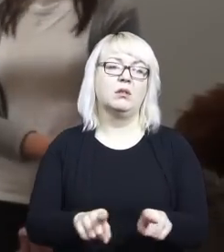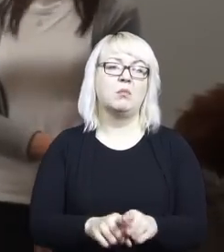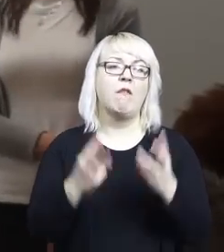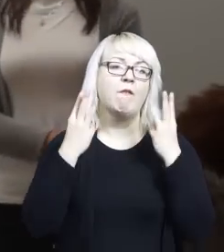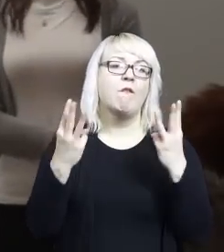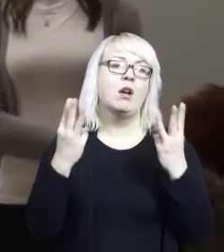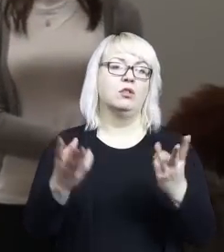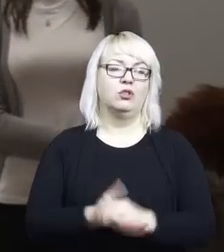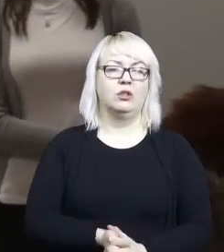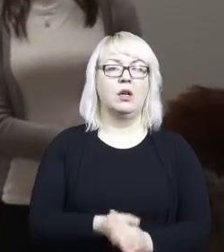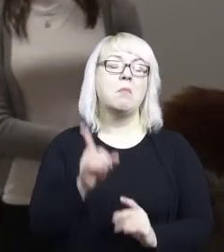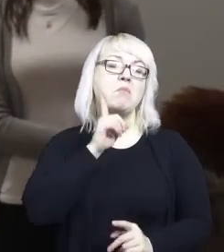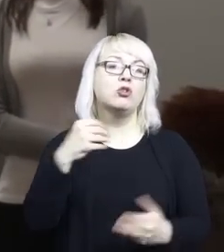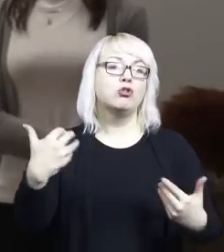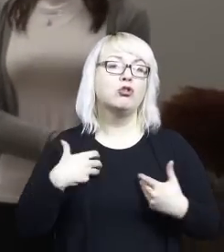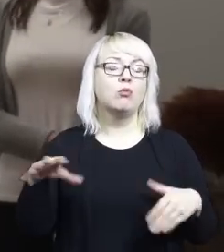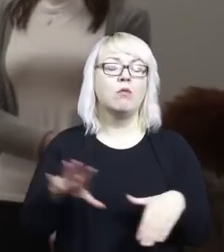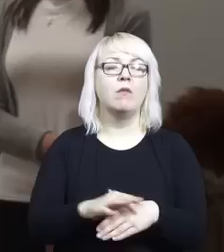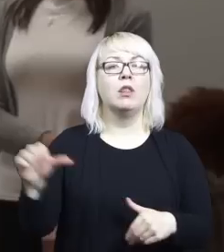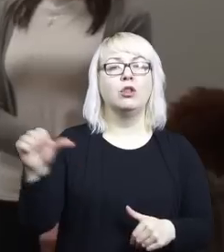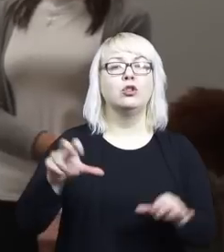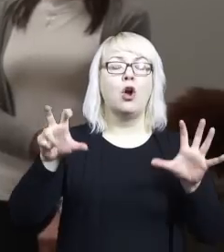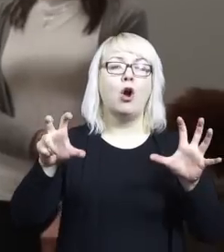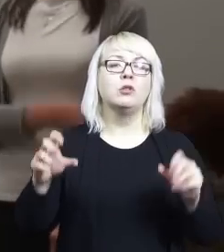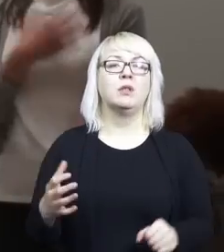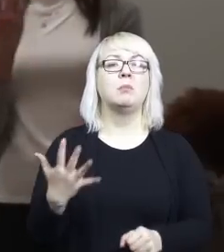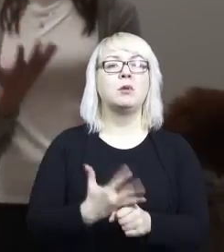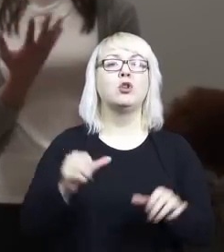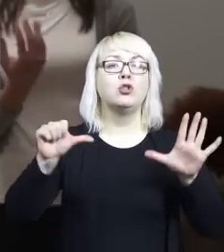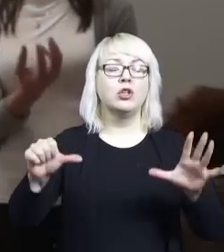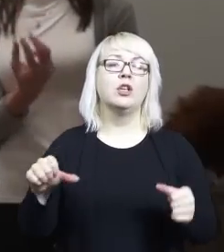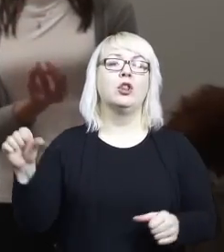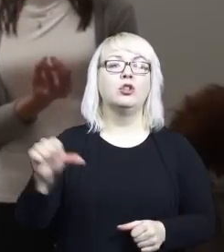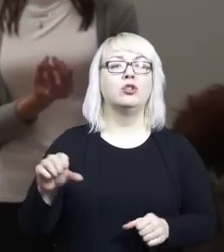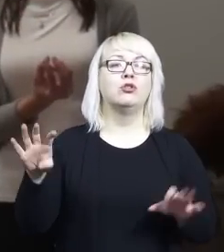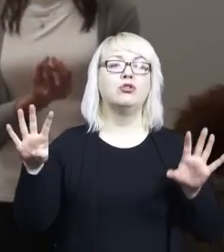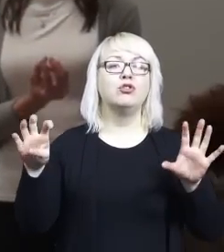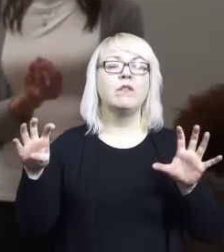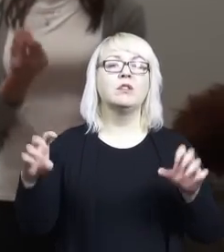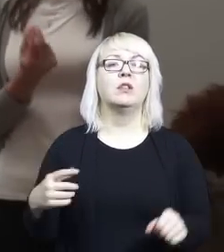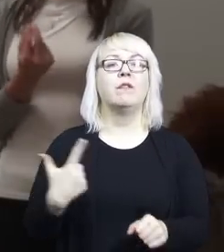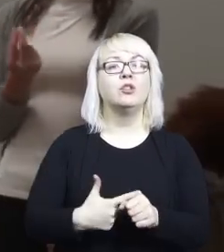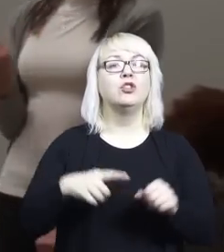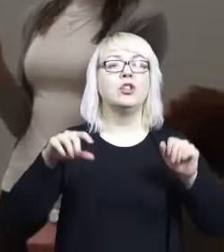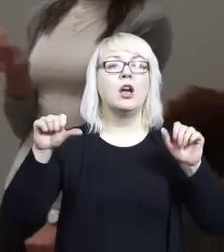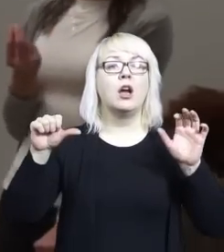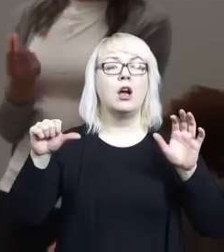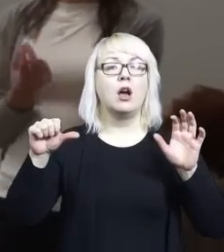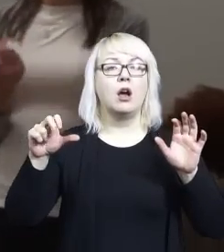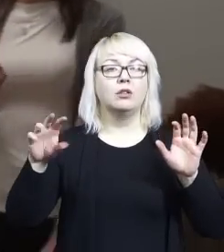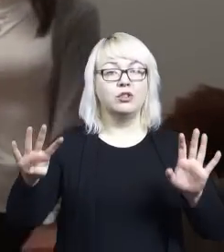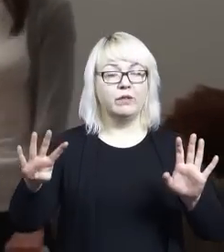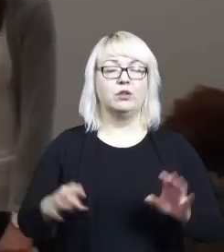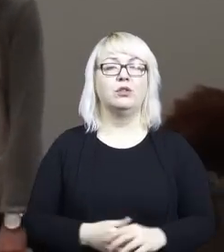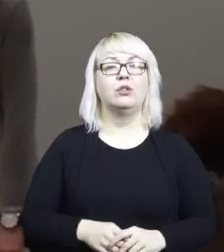opisywał wtedy to, jak rozumie muzeum w momencie, kiedy tak naprawdę współczesne muzea się kształtowały. Moim zdaniem ta myśl, która